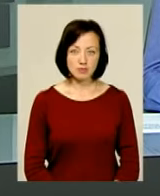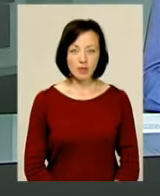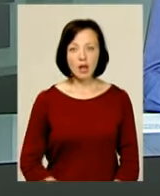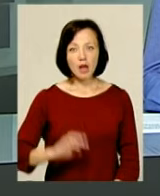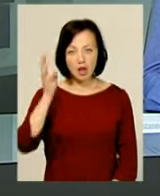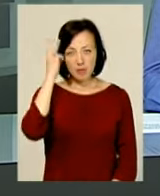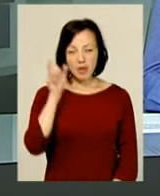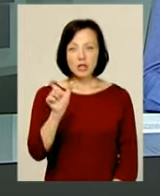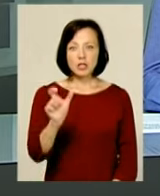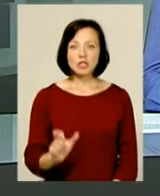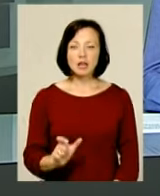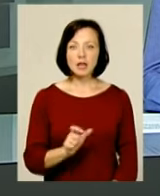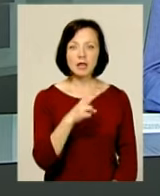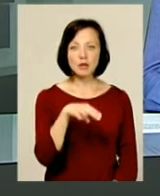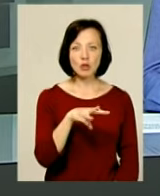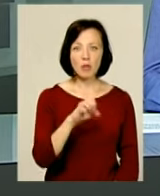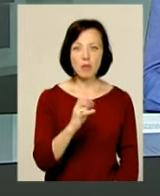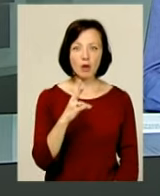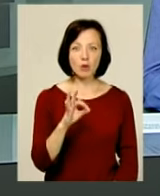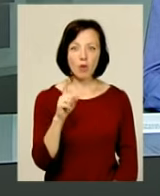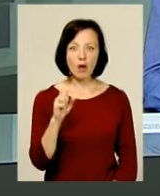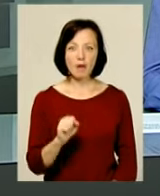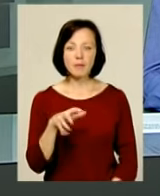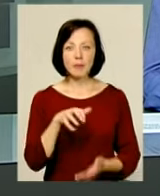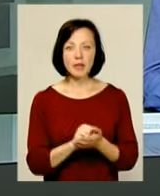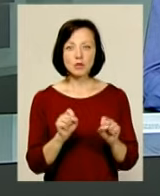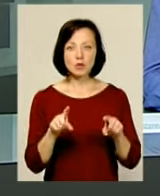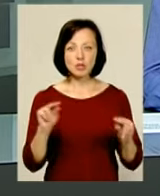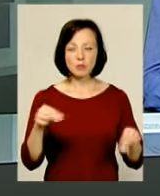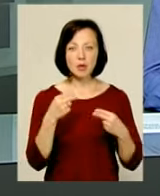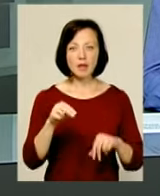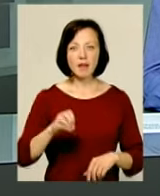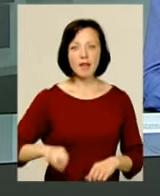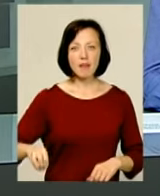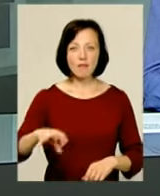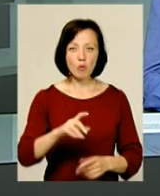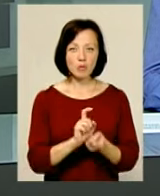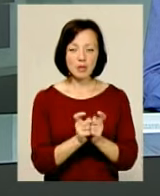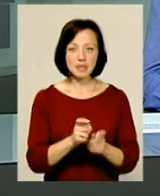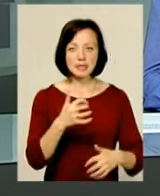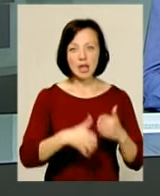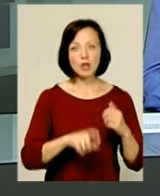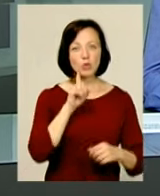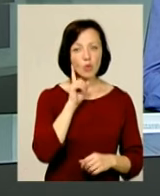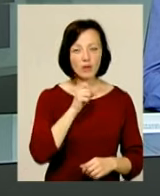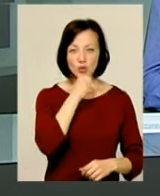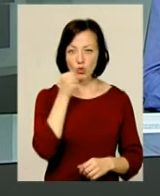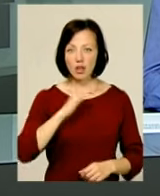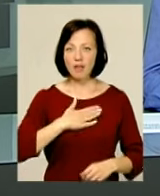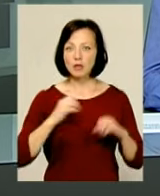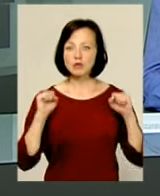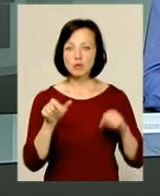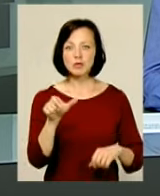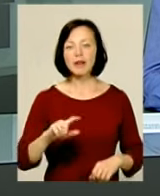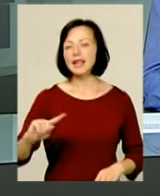Хмельничанин Дмитро Маноха виборов золото на Чемпіонаті Європи із панкратіону серед юніорів та дорослих. Наш спортсмен